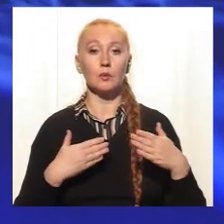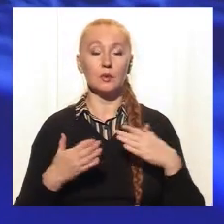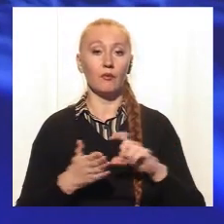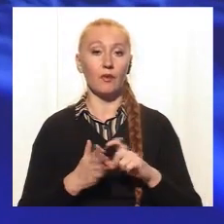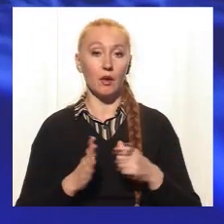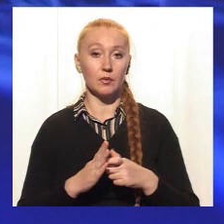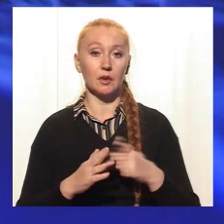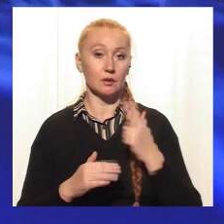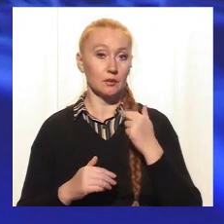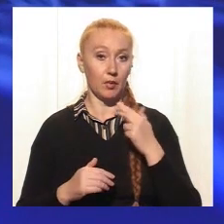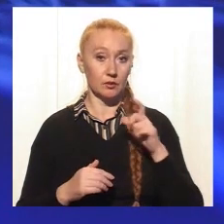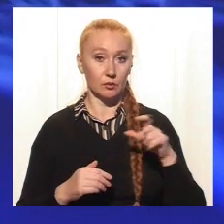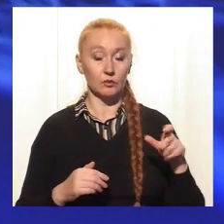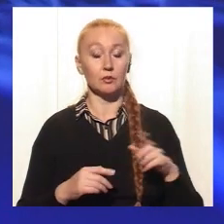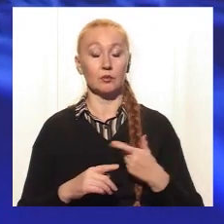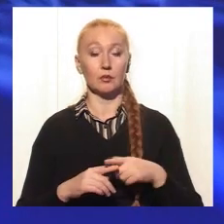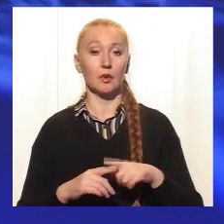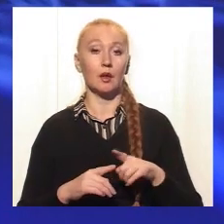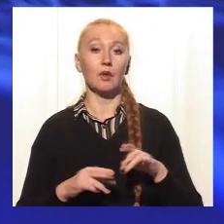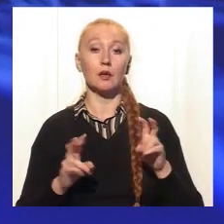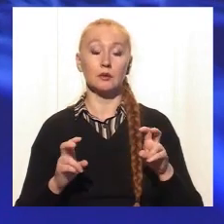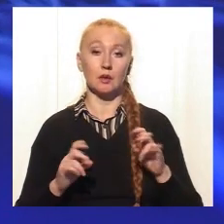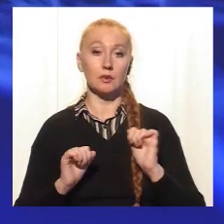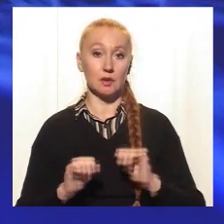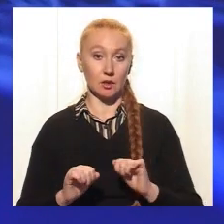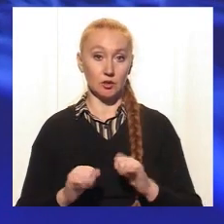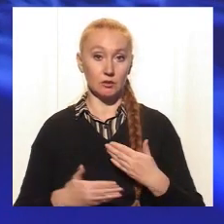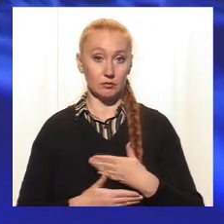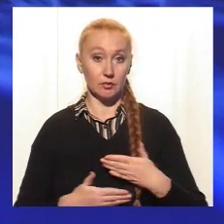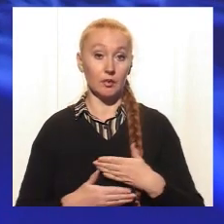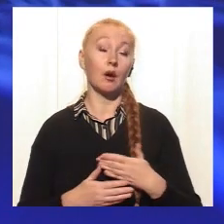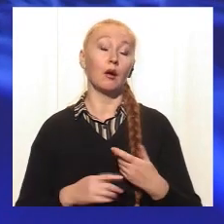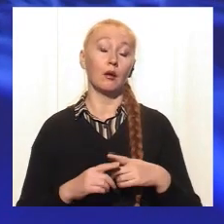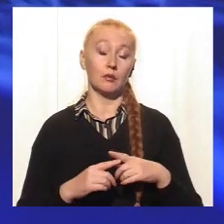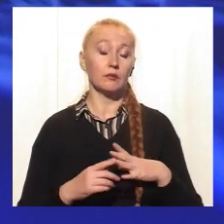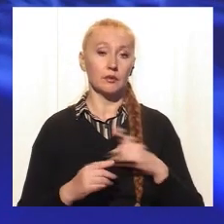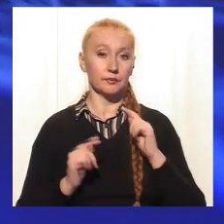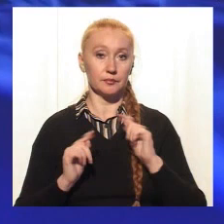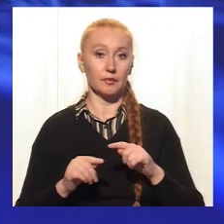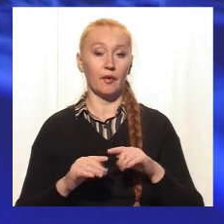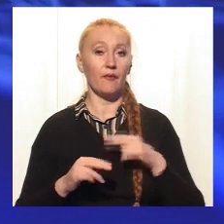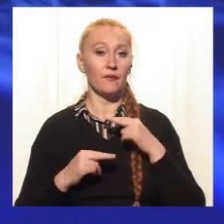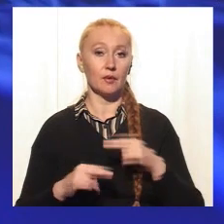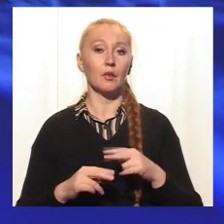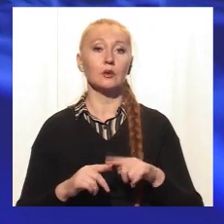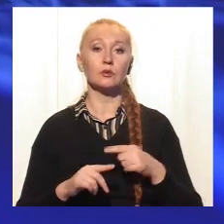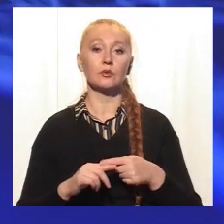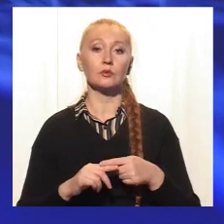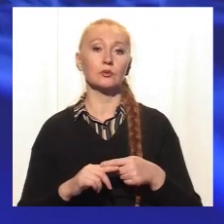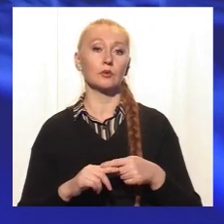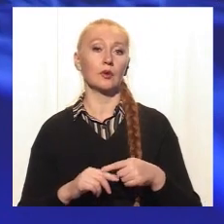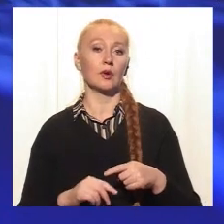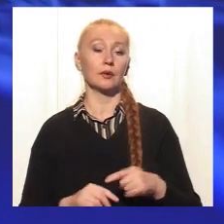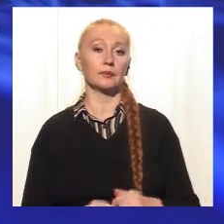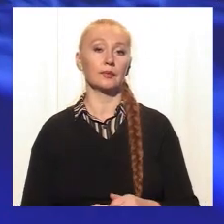кабинете с подростками, на тему контрацепції, завжди. Акцентирую внимание на такому аспекте, як